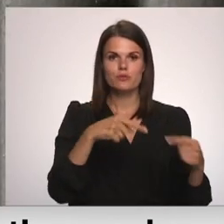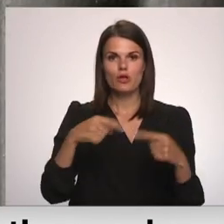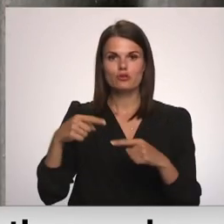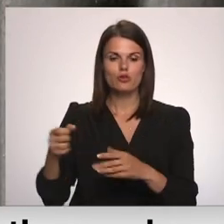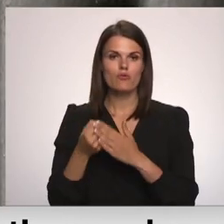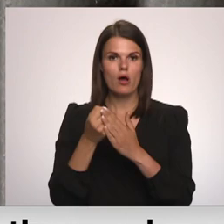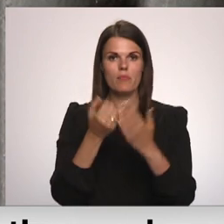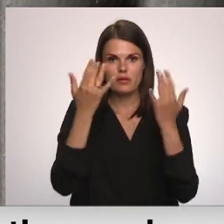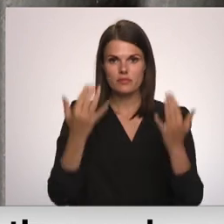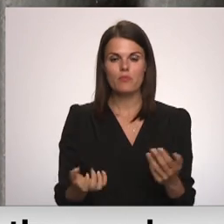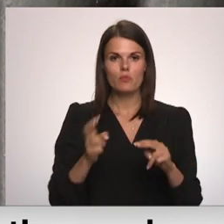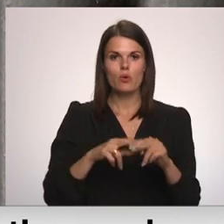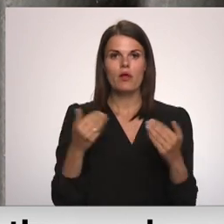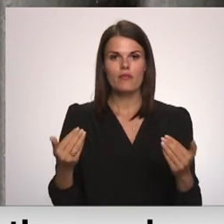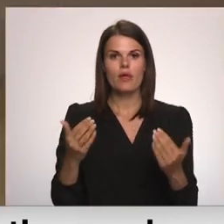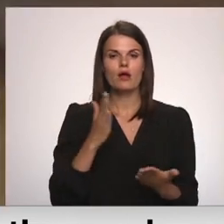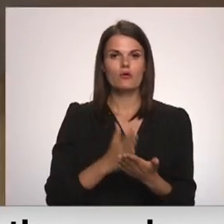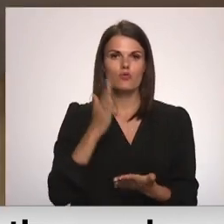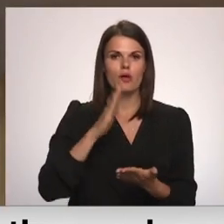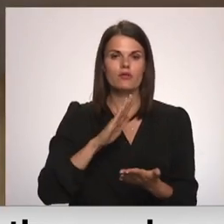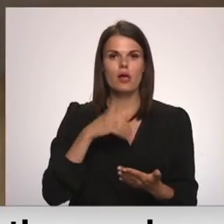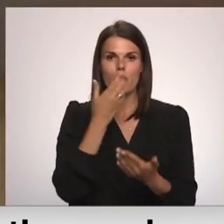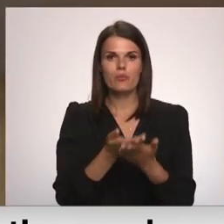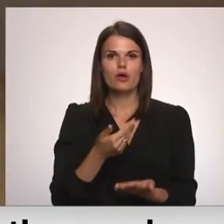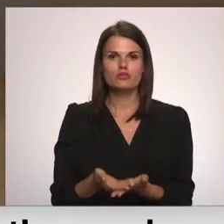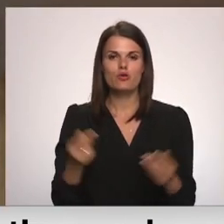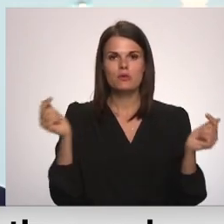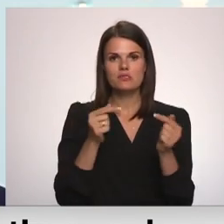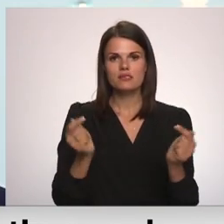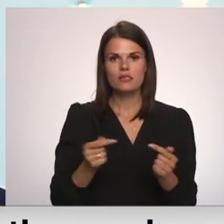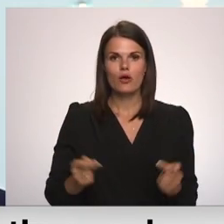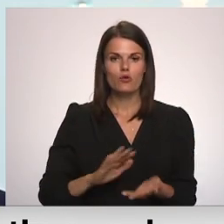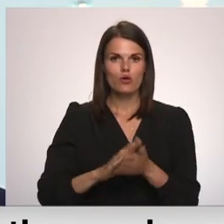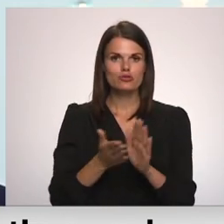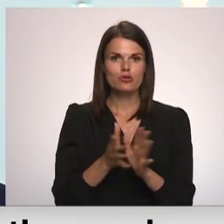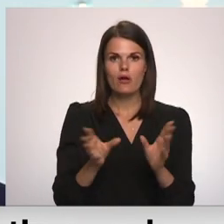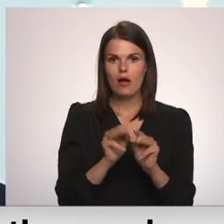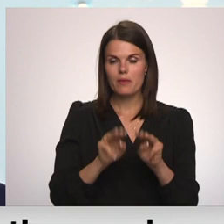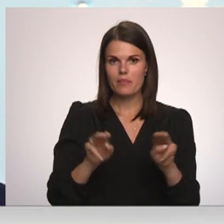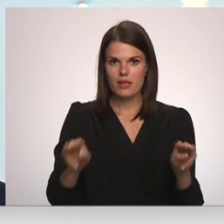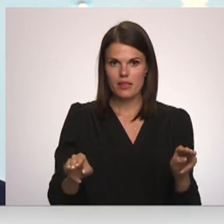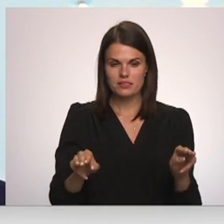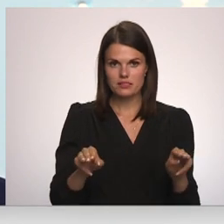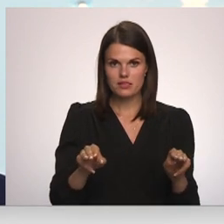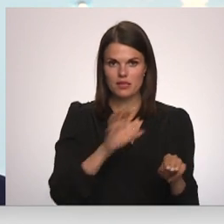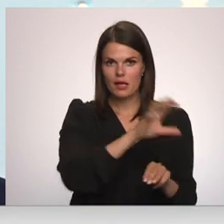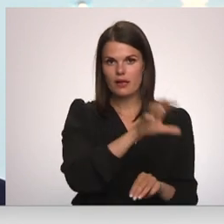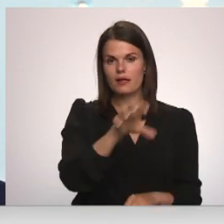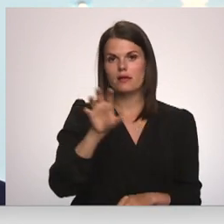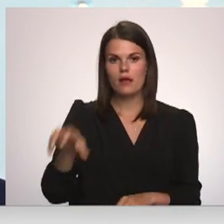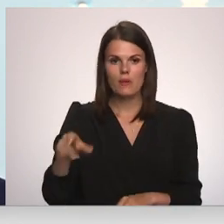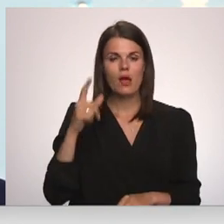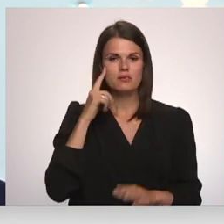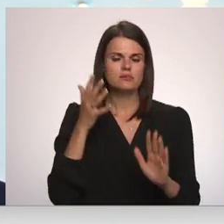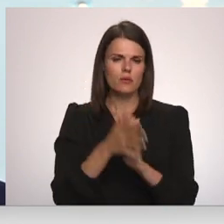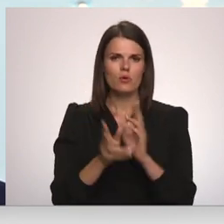un pat laba notika priešot un saskaņošana ar ministrijām. Tas ir pārdiecināts, ka strādādām mēs nonāksim pie saprātīga